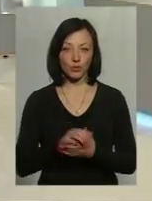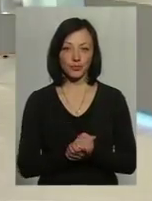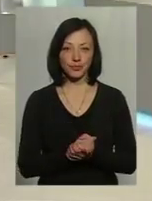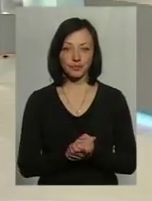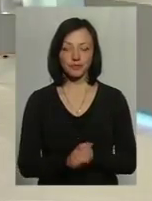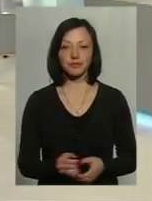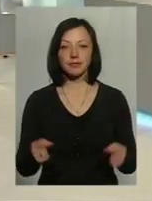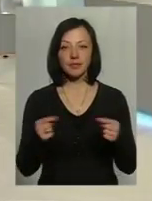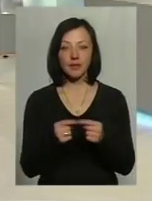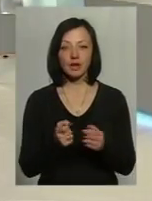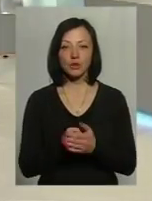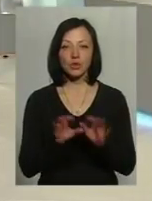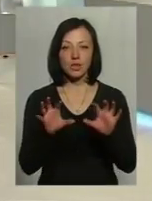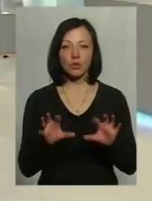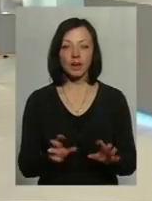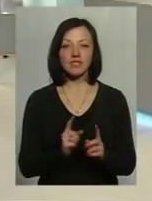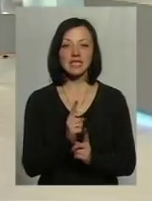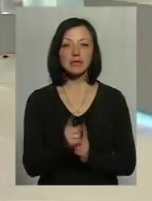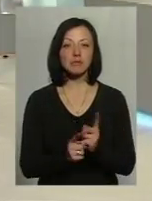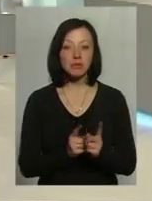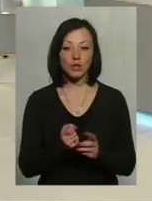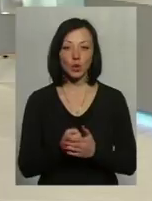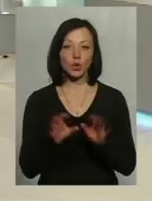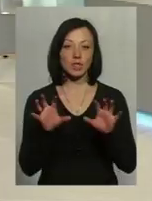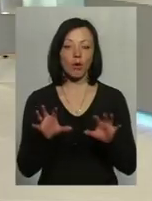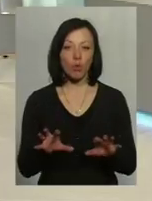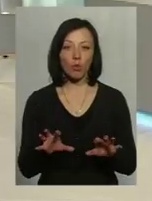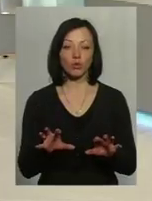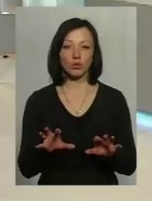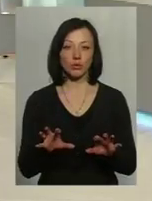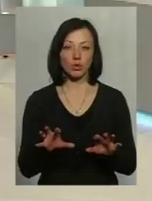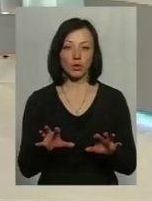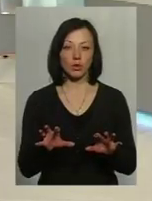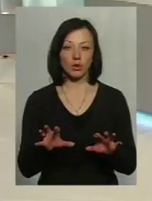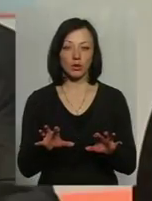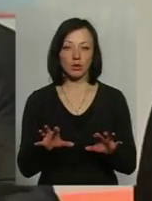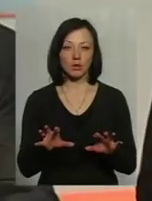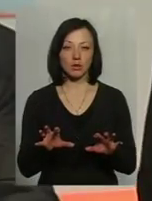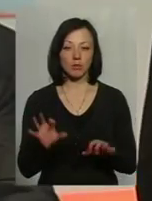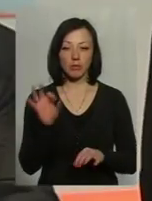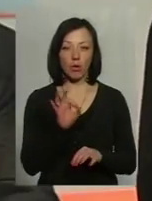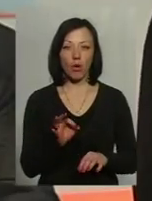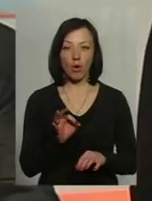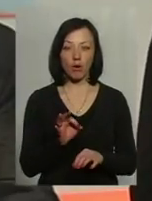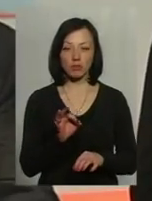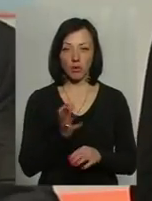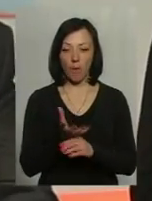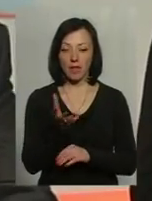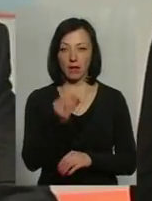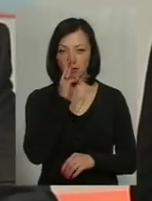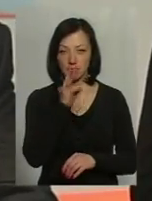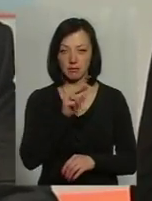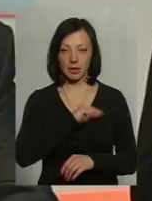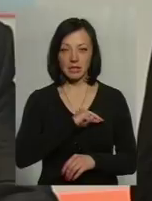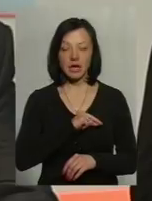Відповідно до законодавчих змін, знову ж таки, до того закону, яким змінено і взагалі щодо оплати праці, певні